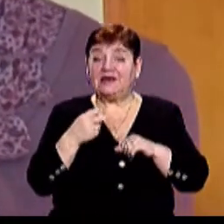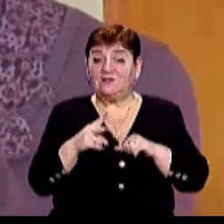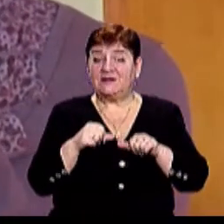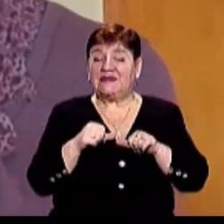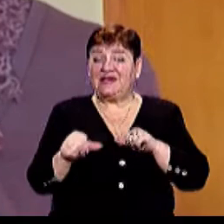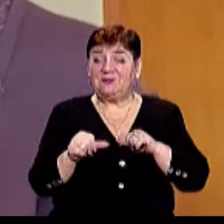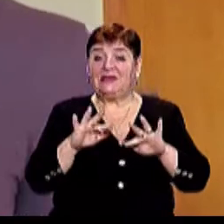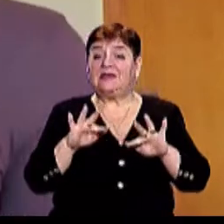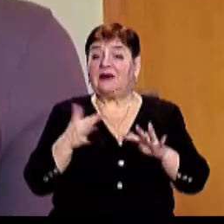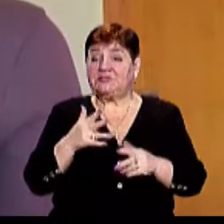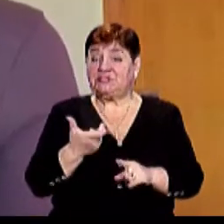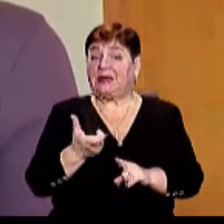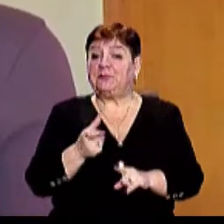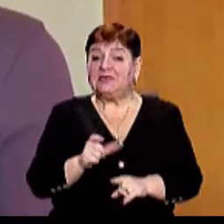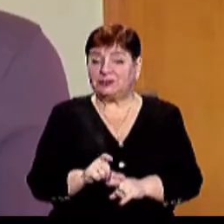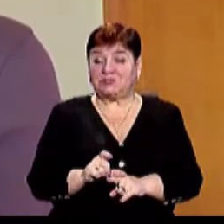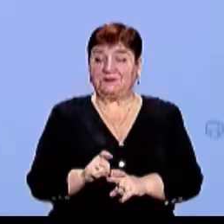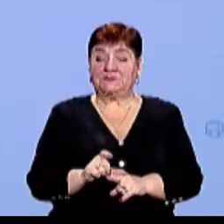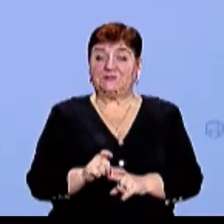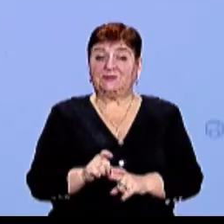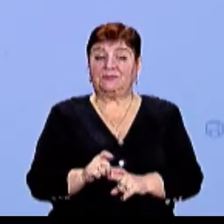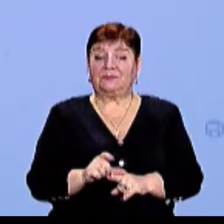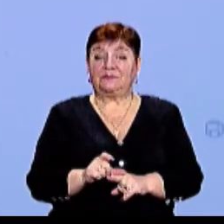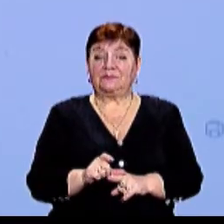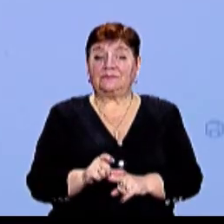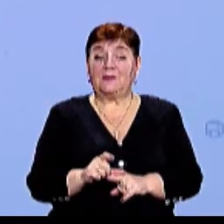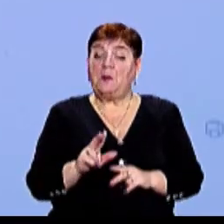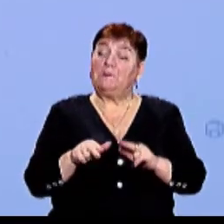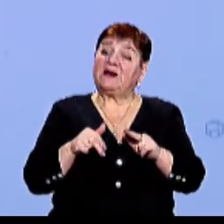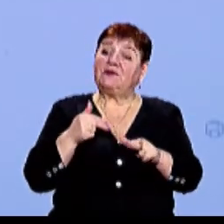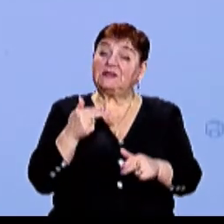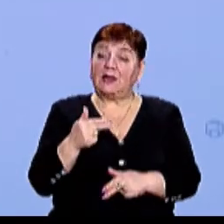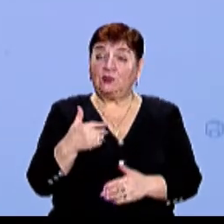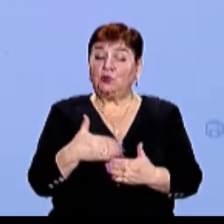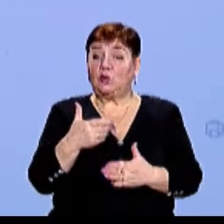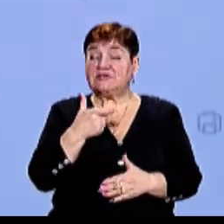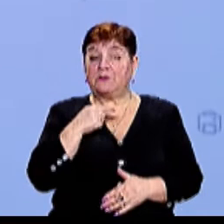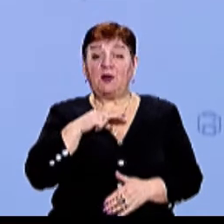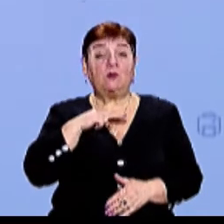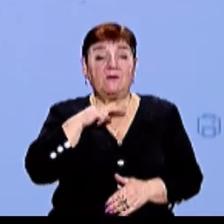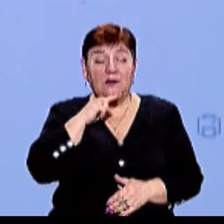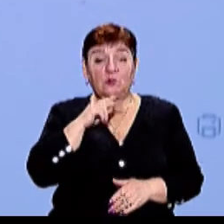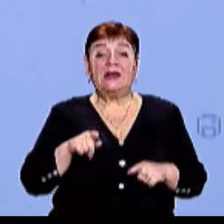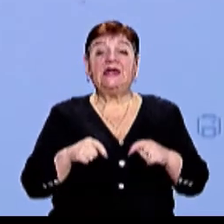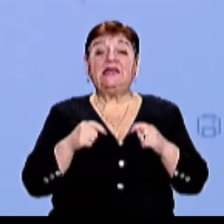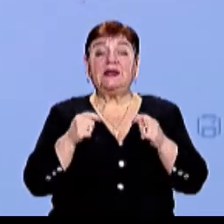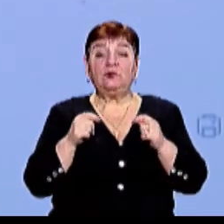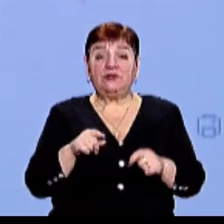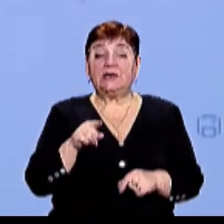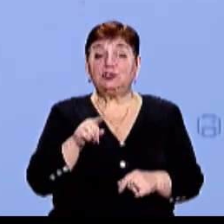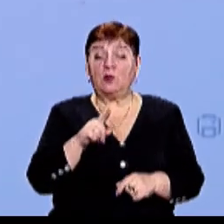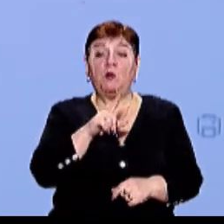які найбільше Ну, привертають до себе увагу і дають на цьому